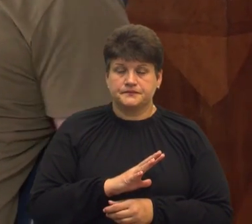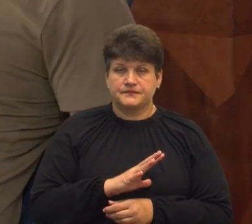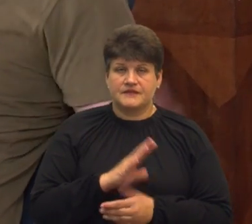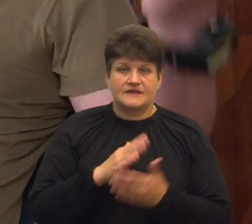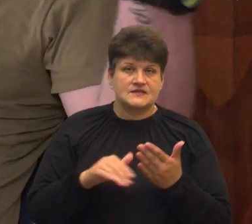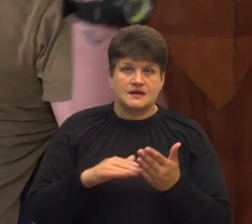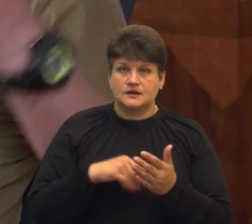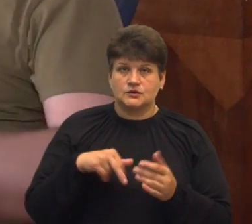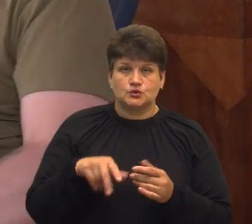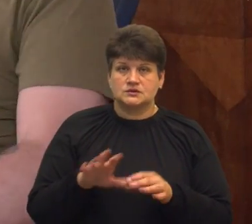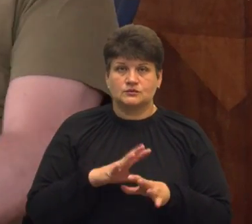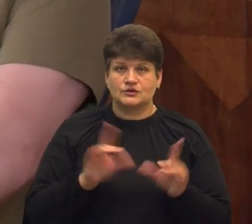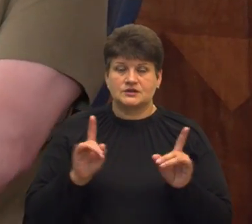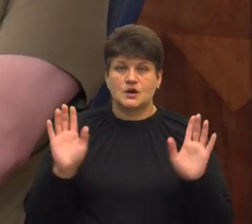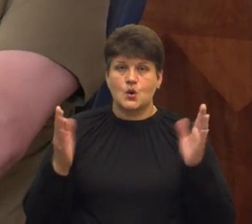рухався, тільки руки.